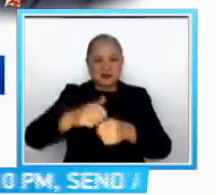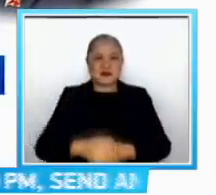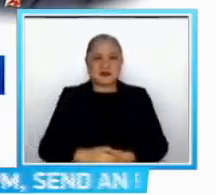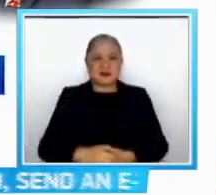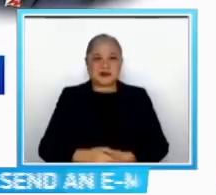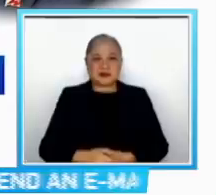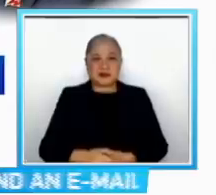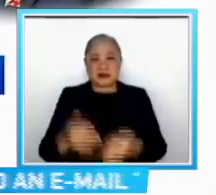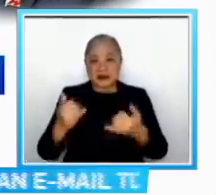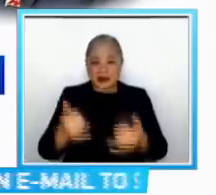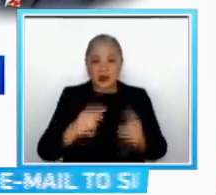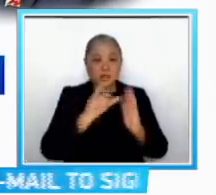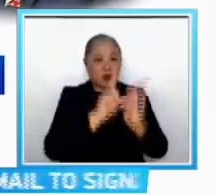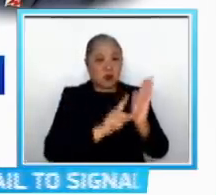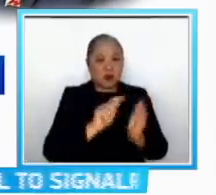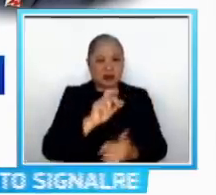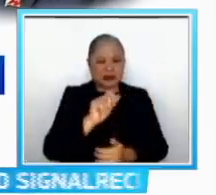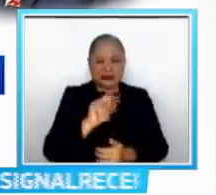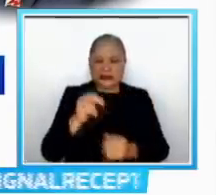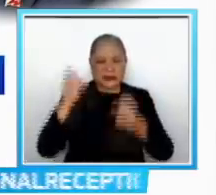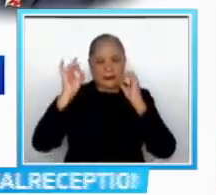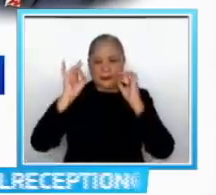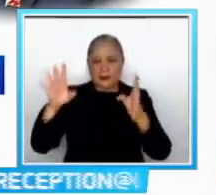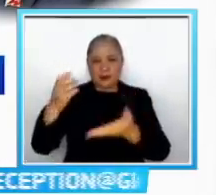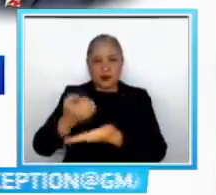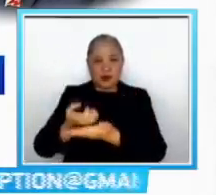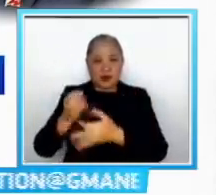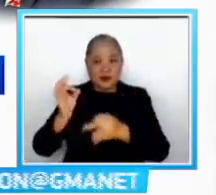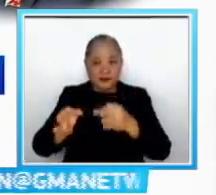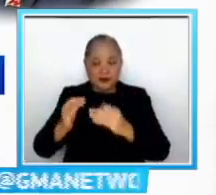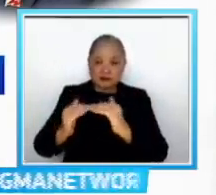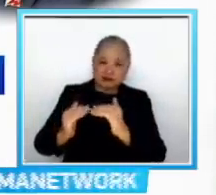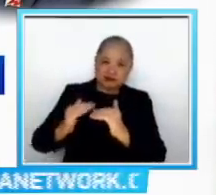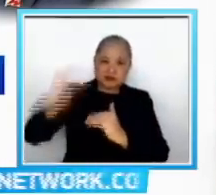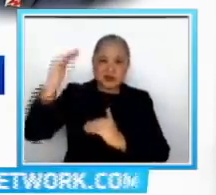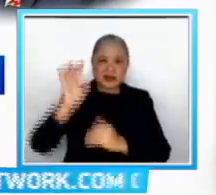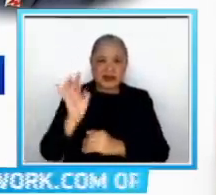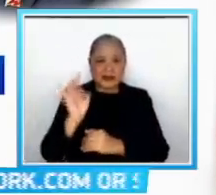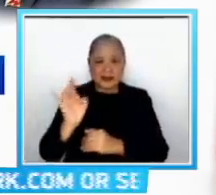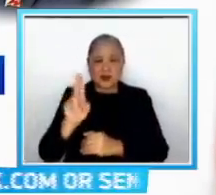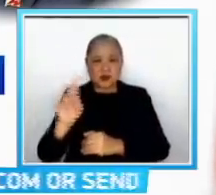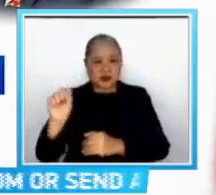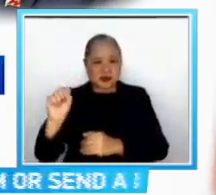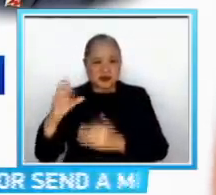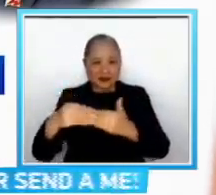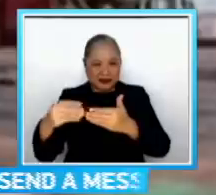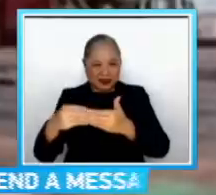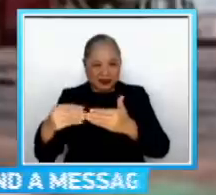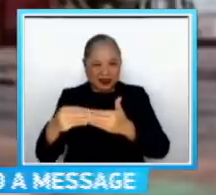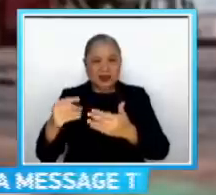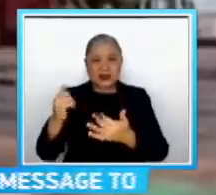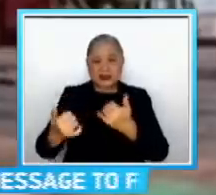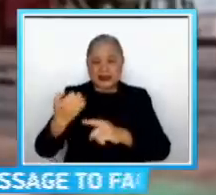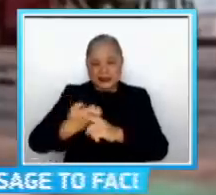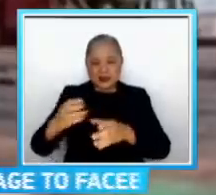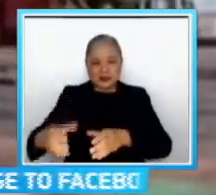ng batas na piligroso sa ekonomiya Kung lalagpas sa 80 US Dollars ang presyo ng kada barrel ng krudo Sa ngayon, lagpas